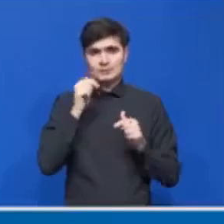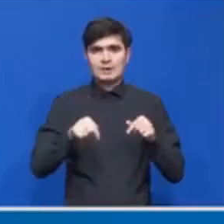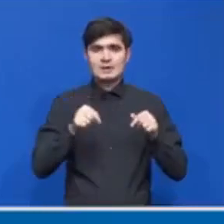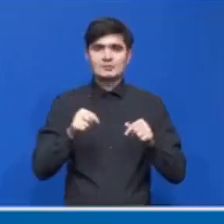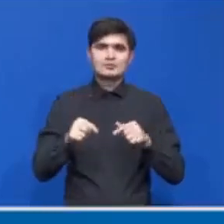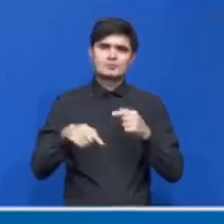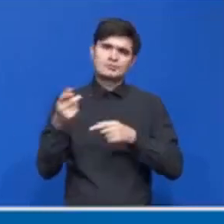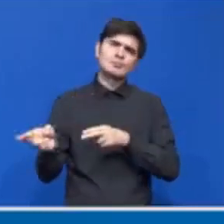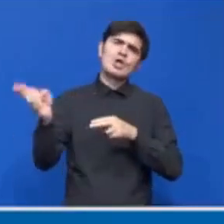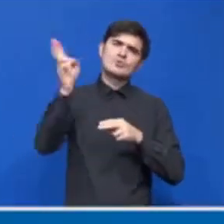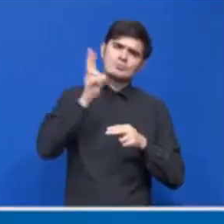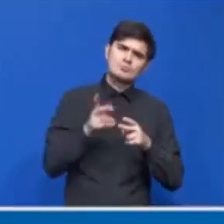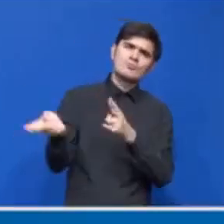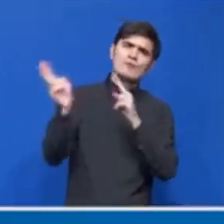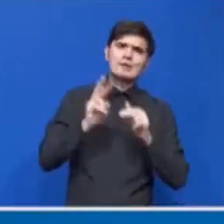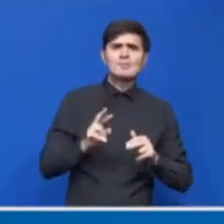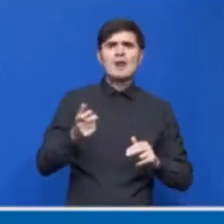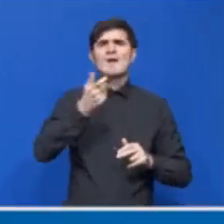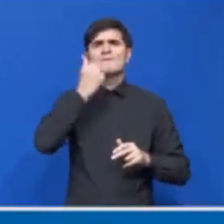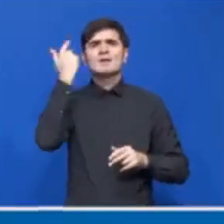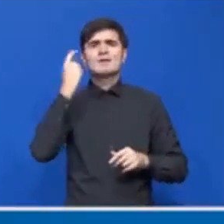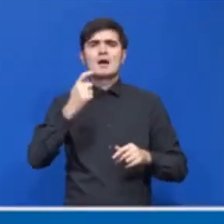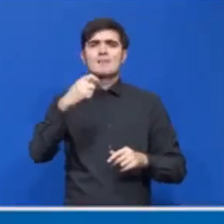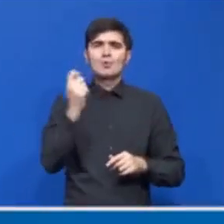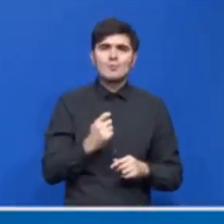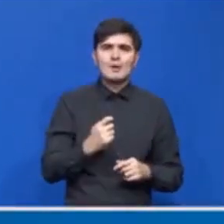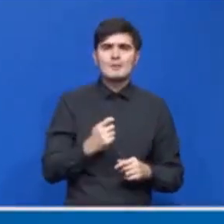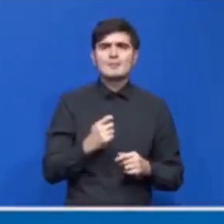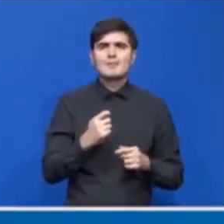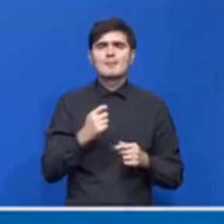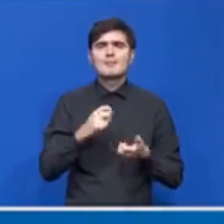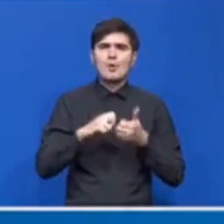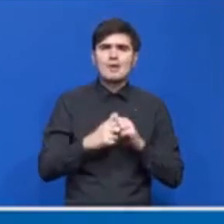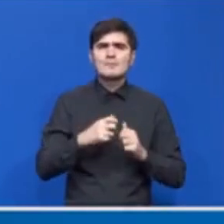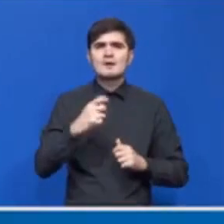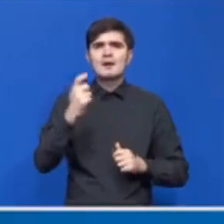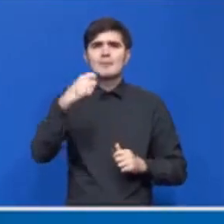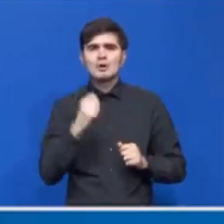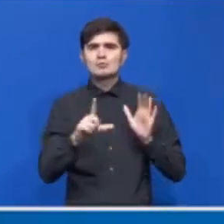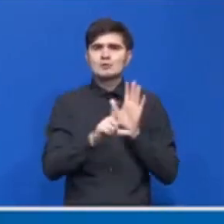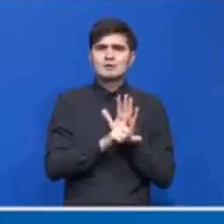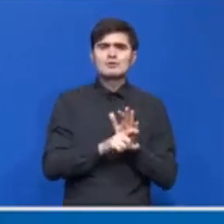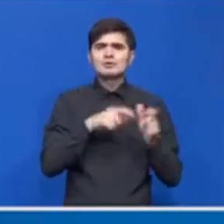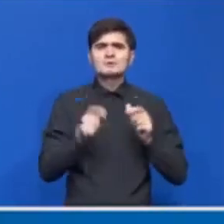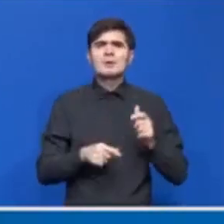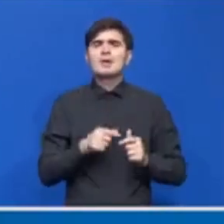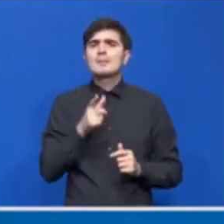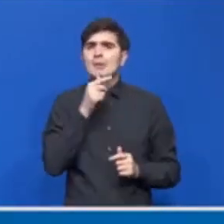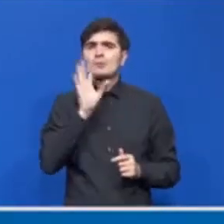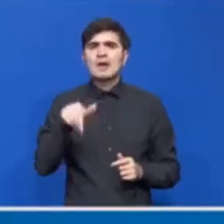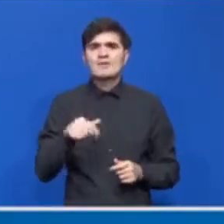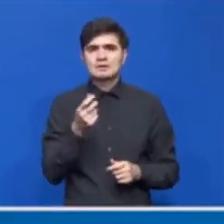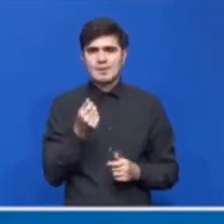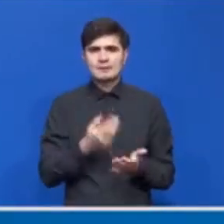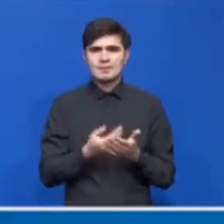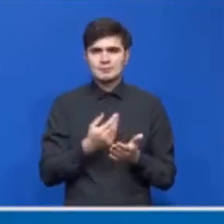Și ne întoarcem la vechea problemă a oricărui proiect de lege, cea a sursei de finanțare, de unde vor fi banii aceștia, pentru că în